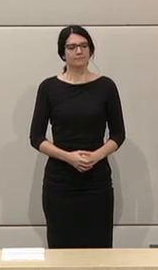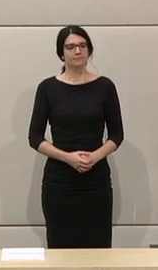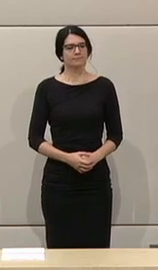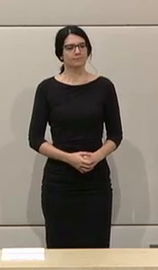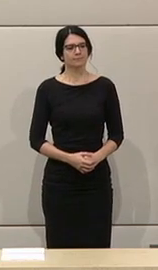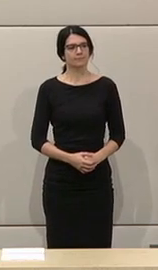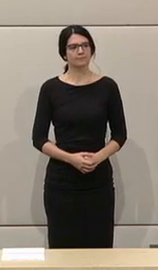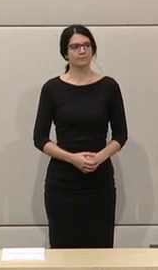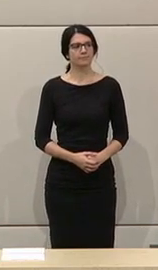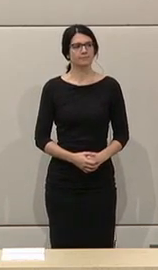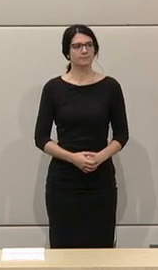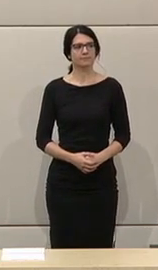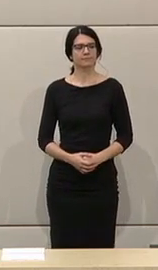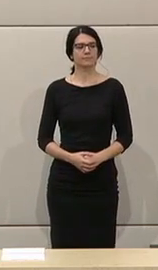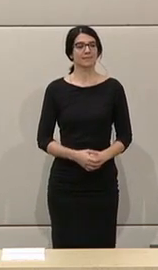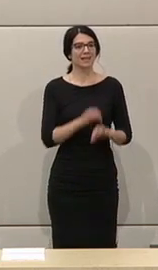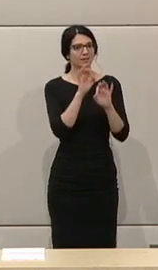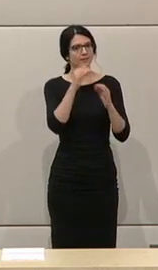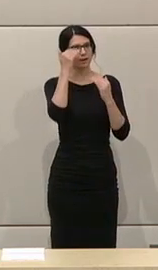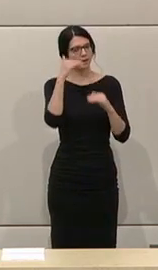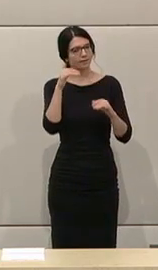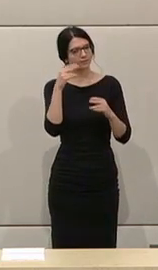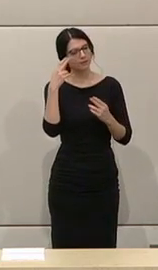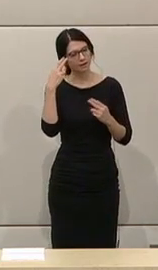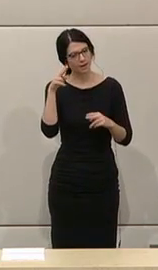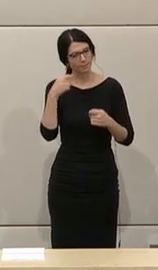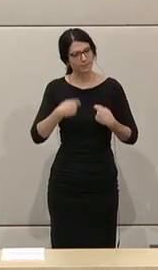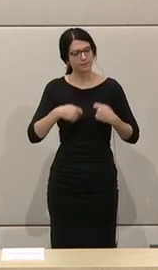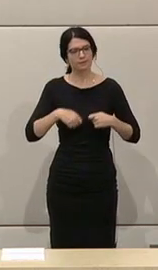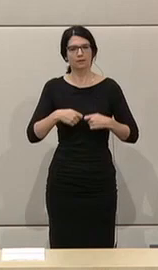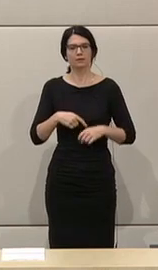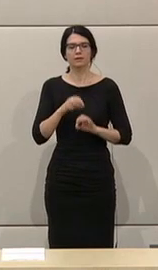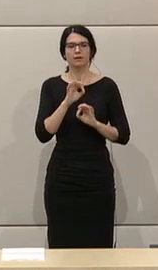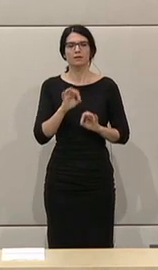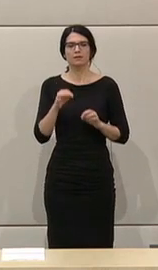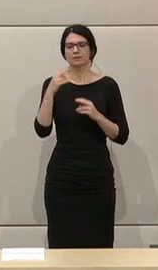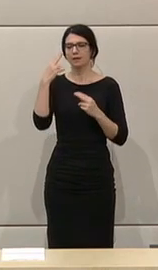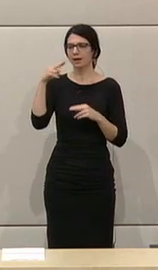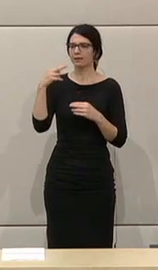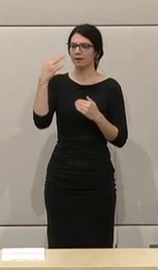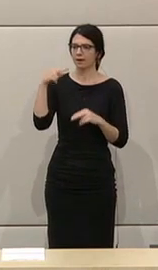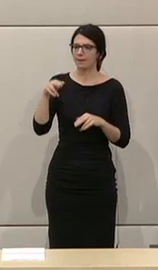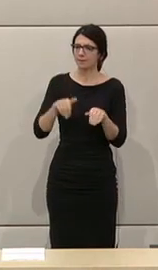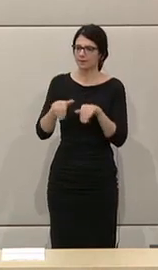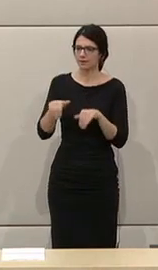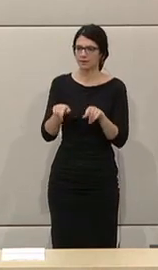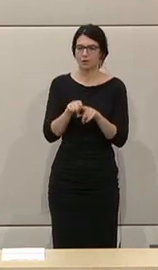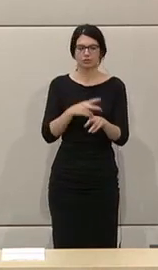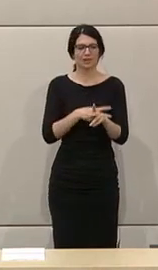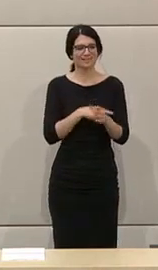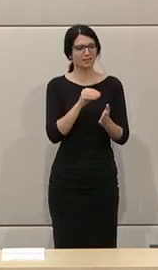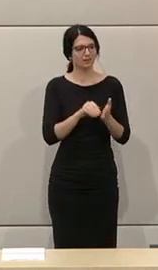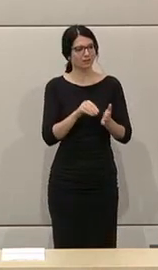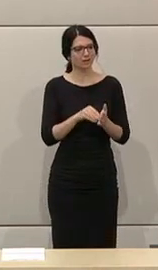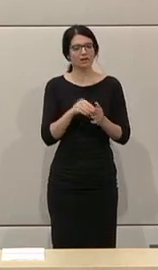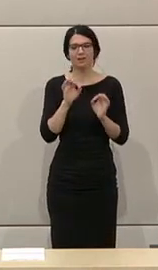Harald Stephan, er ist Verfassungssprecher bei der FPÖ. Präsident, sehr geehrter Herr Minister, sehr geehrte Frau Staatssekretär, sehr geehrte